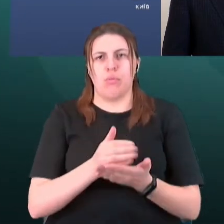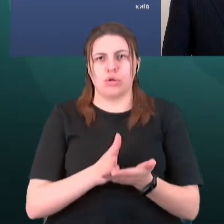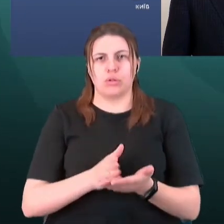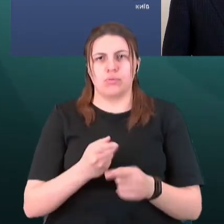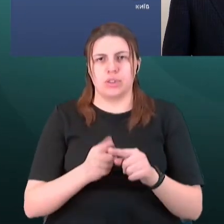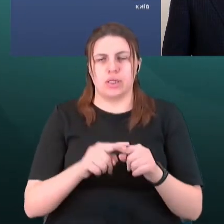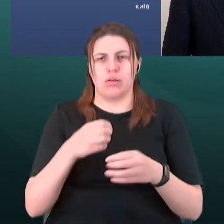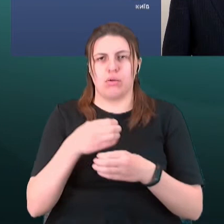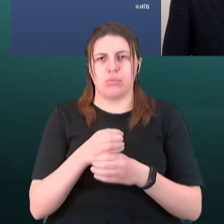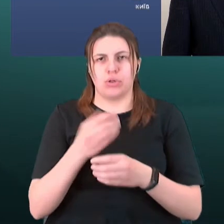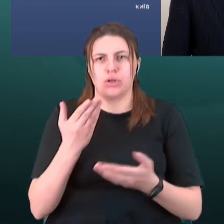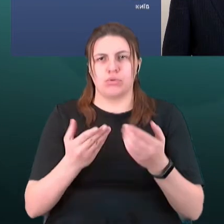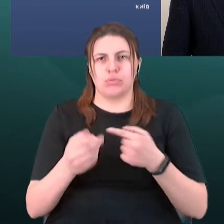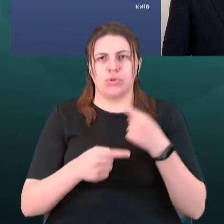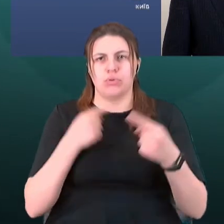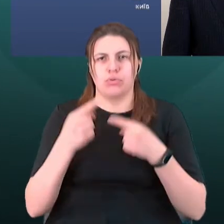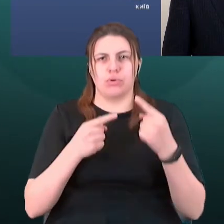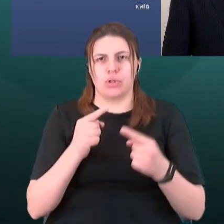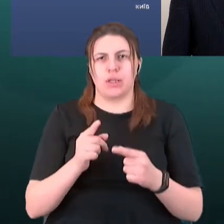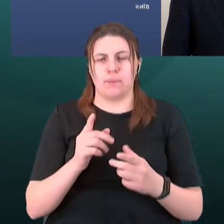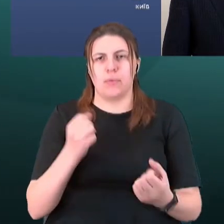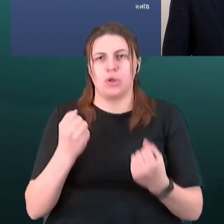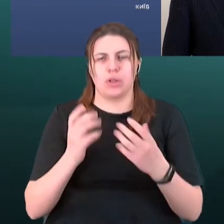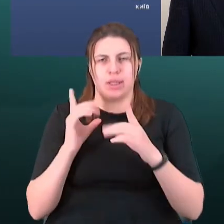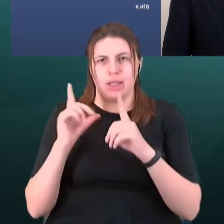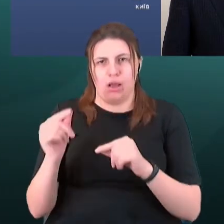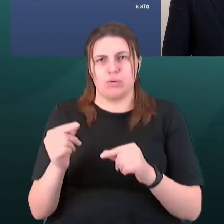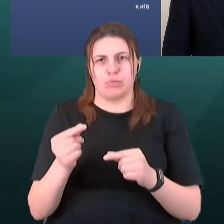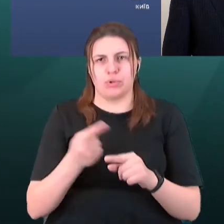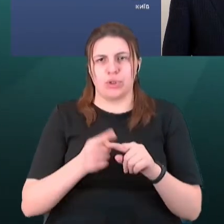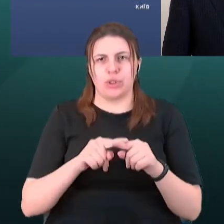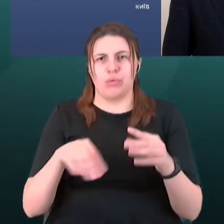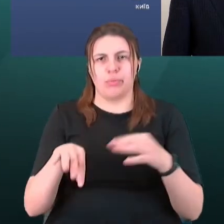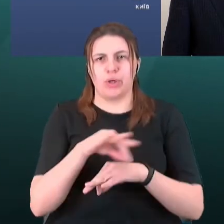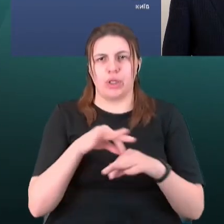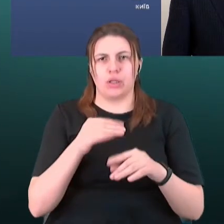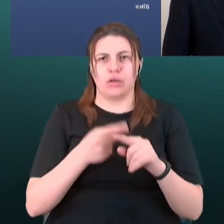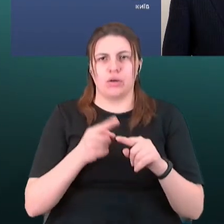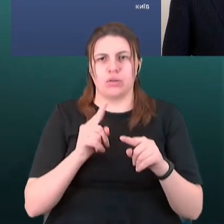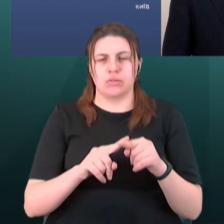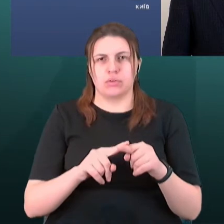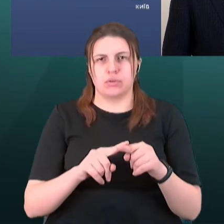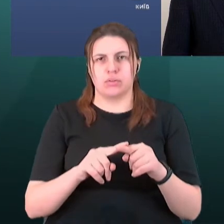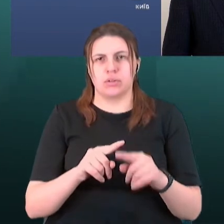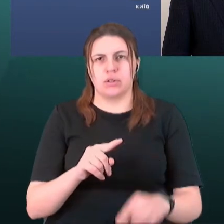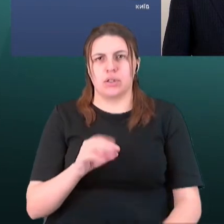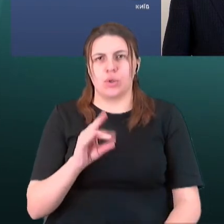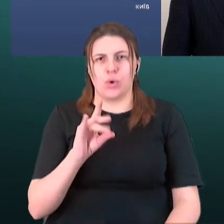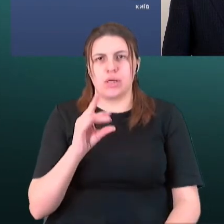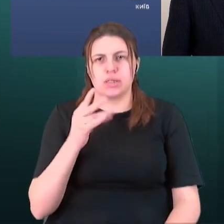транспортну компоненту цього проєкту, то це і Старобільський район, і Троїцький район, і